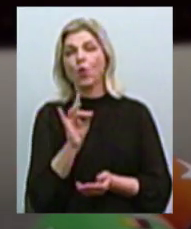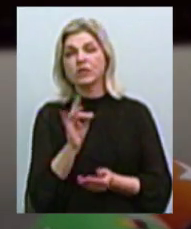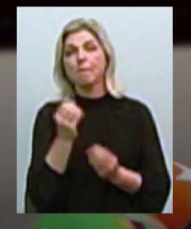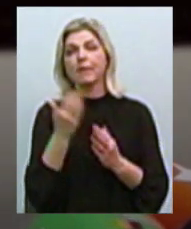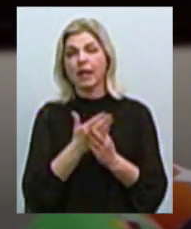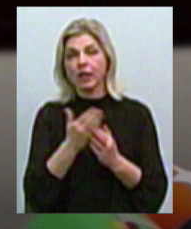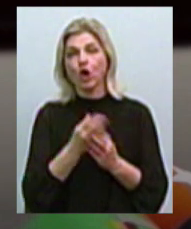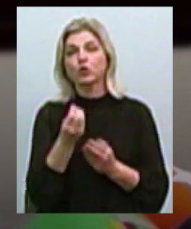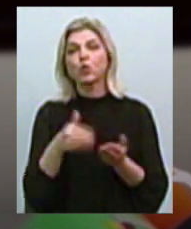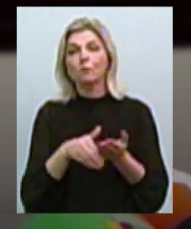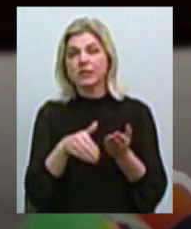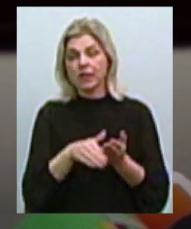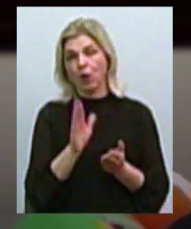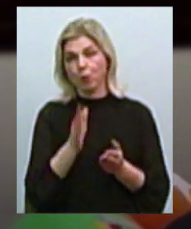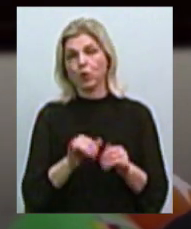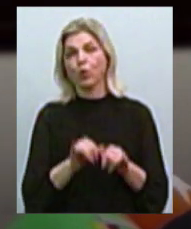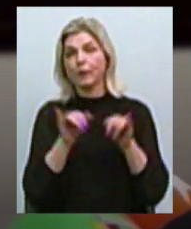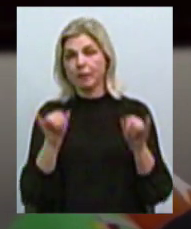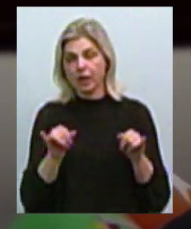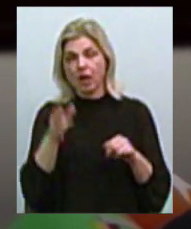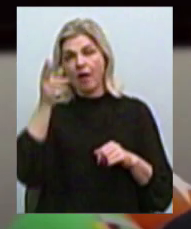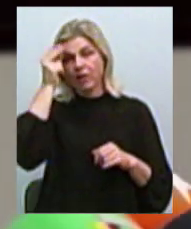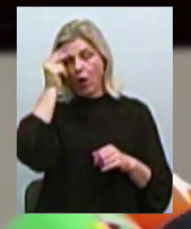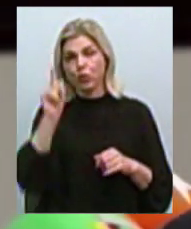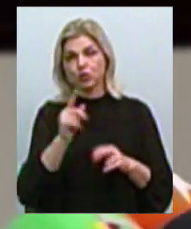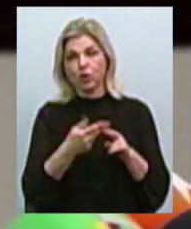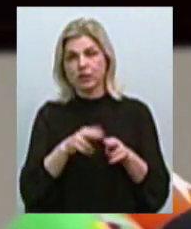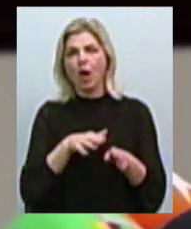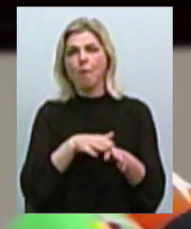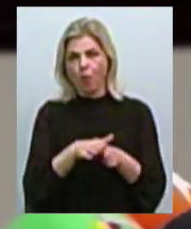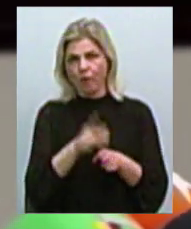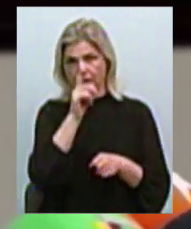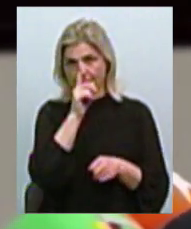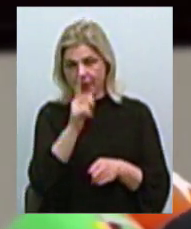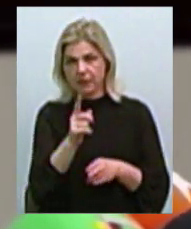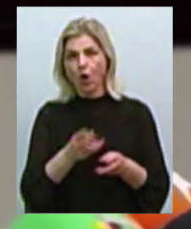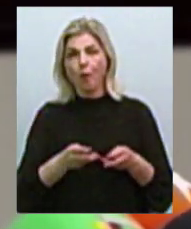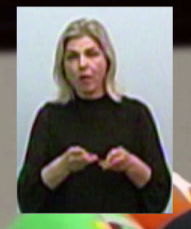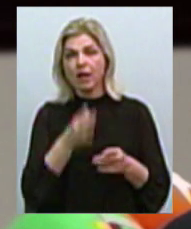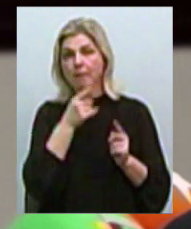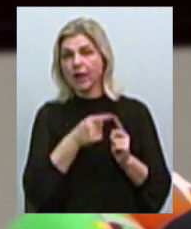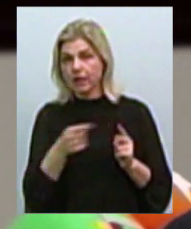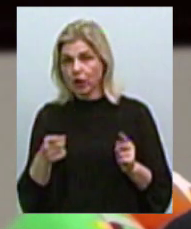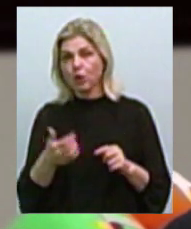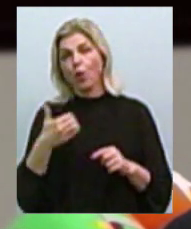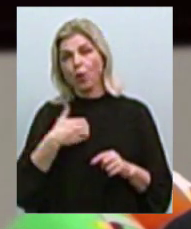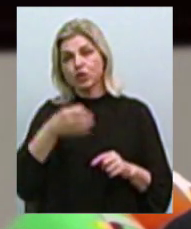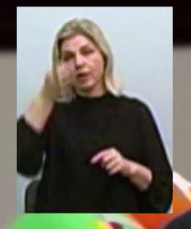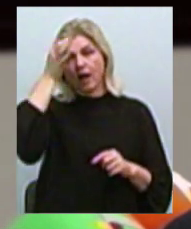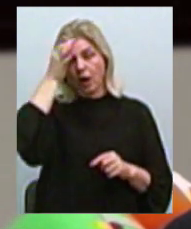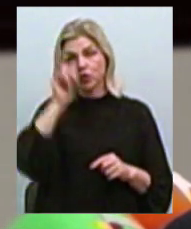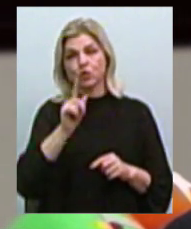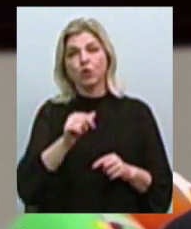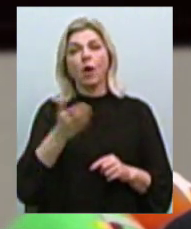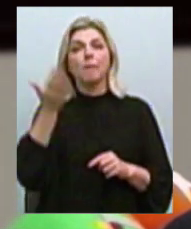субсидій будуть збільшуватись, враховуючи те, що це вже повні місяці опалювального періоду. Я хочу нагадати, що в